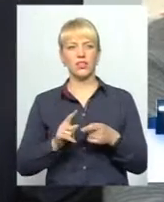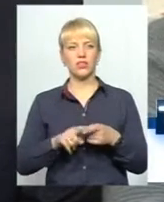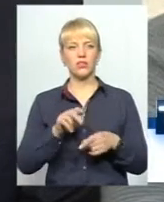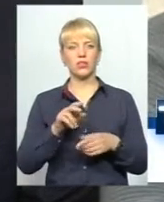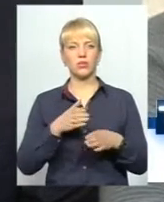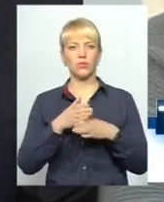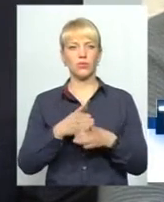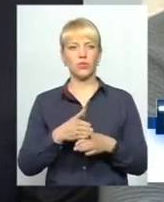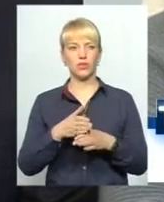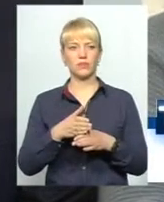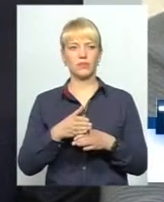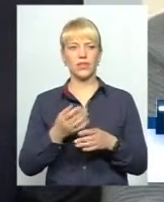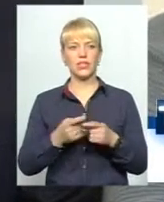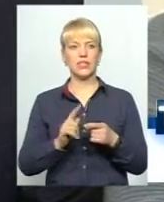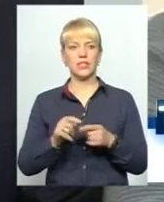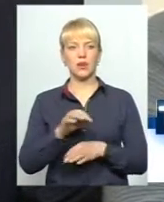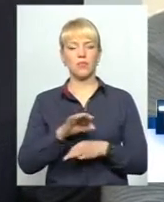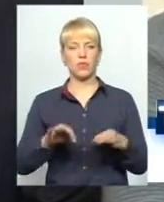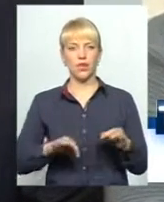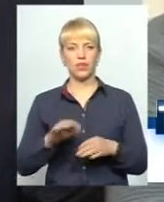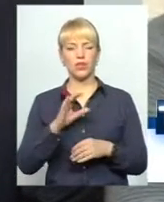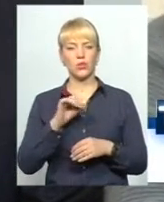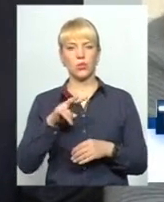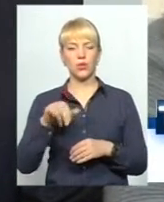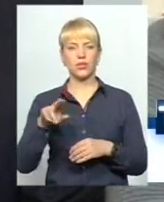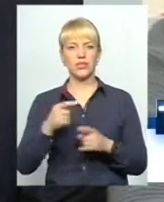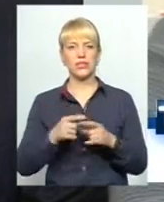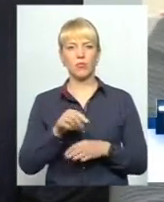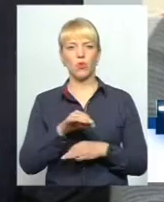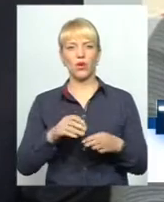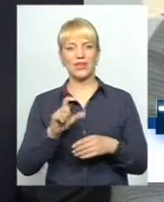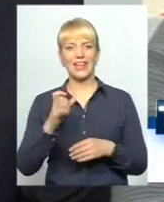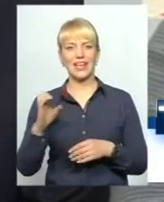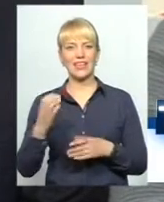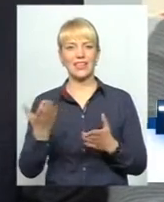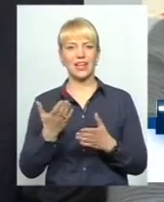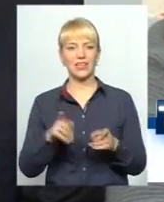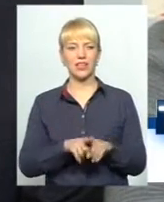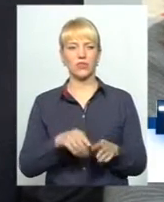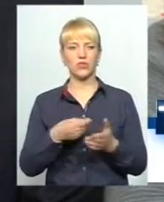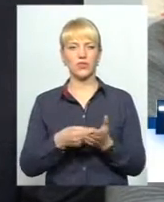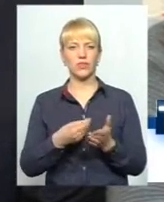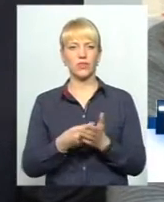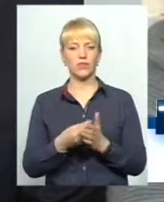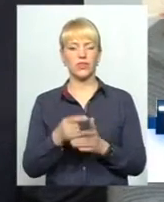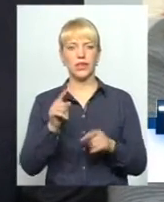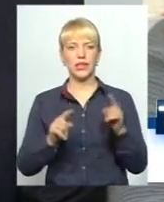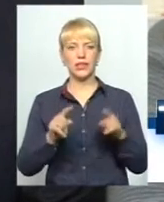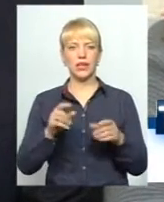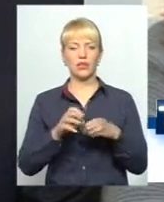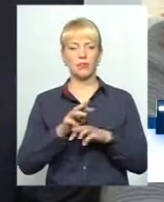допомоги. Це проєкт «Юліт», проєкт Європейського Союзу, який також фінансується деякими урядами